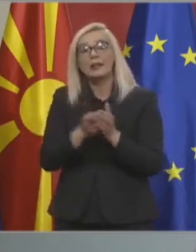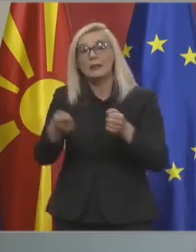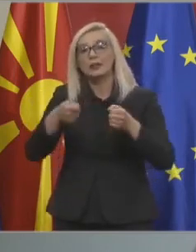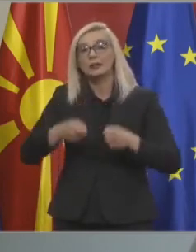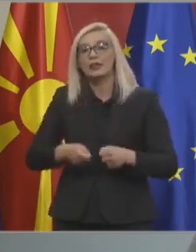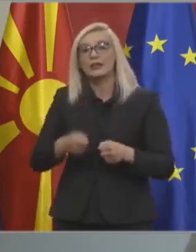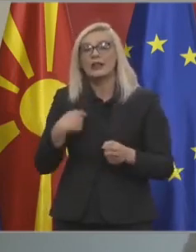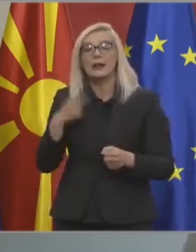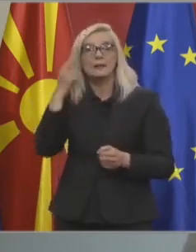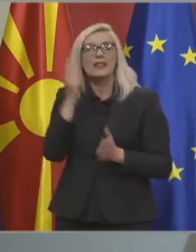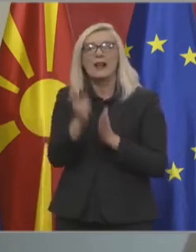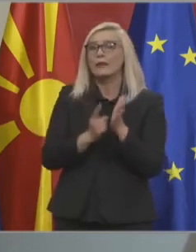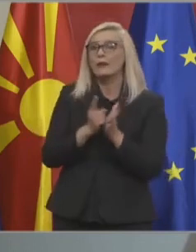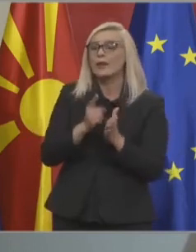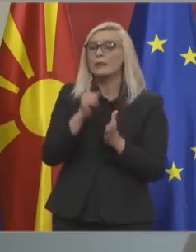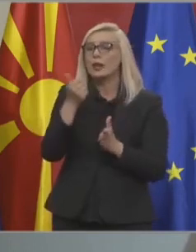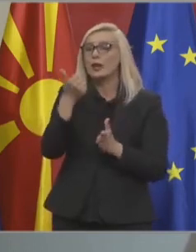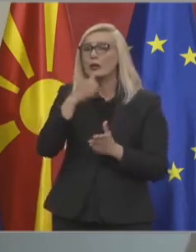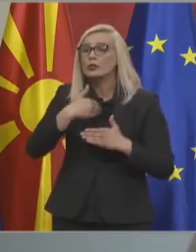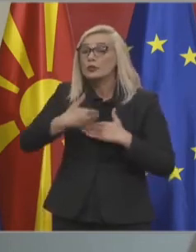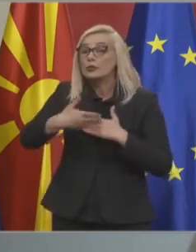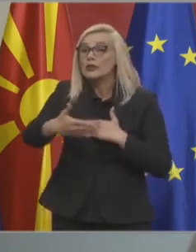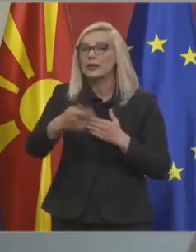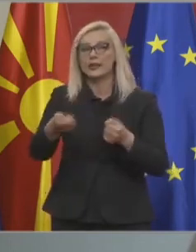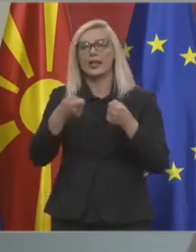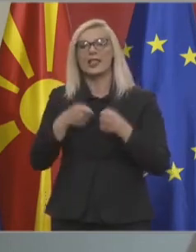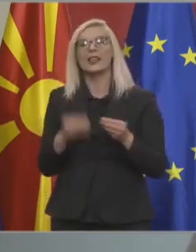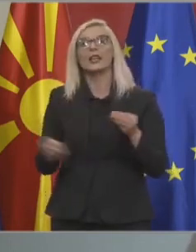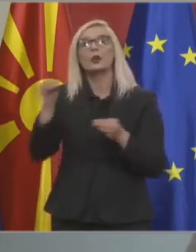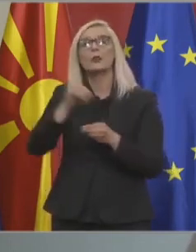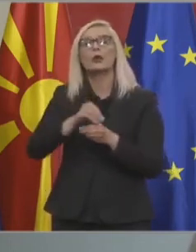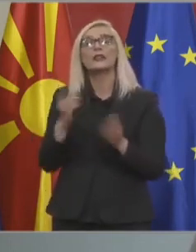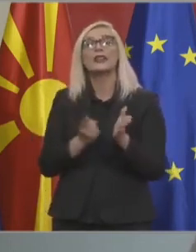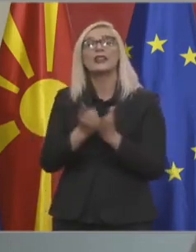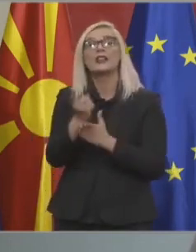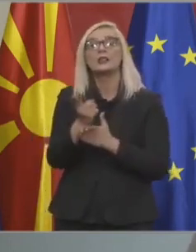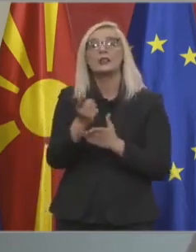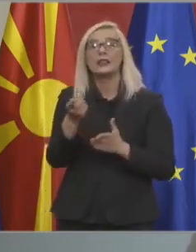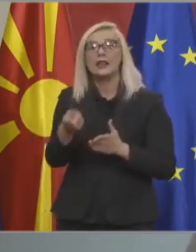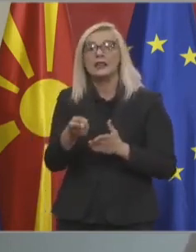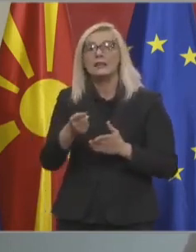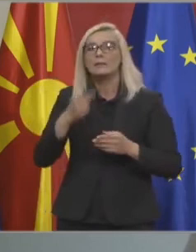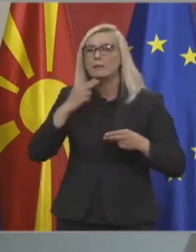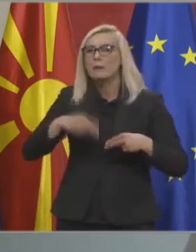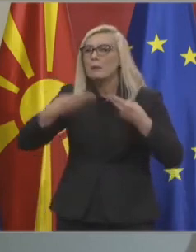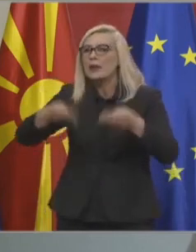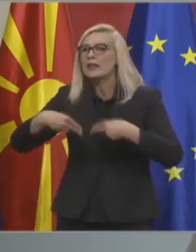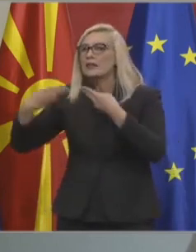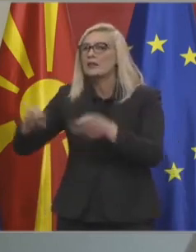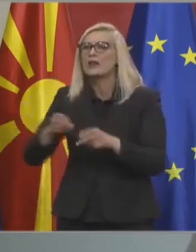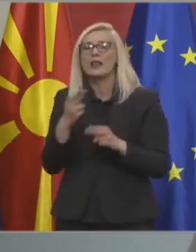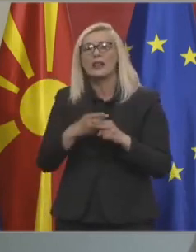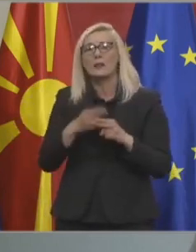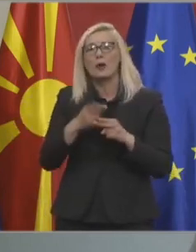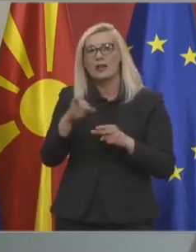Сметам дека и во периодот кој што следи, ке дадат дополнителни резултати, во смисла на тоа да трансмисијата на болеста значено